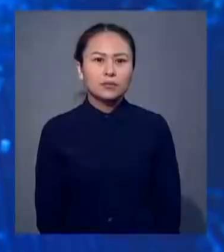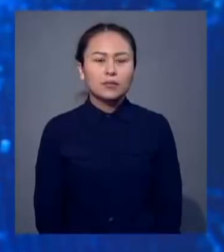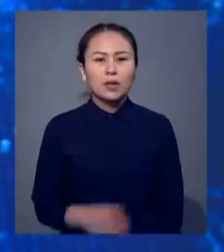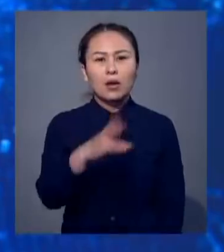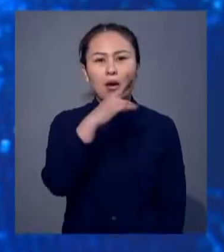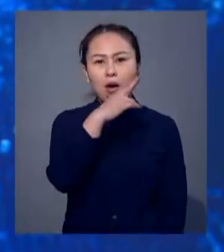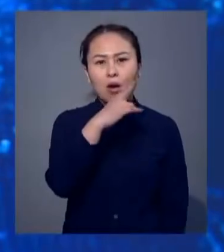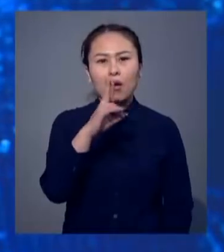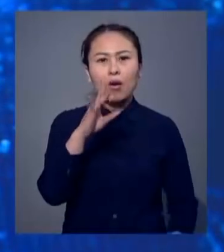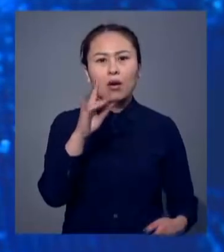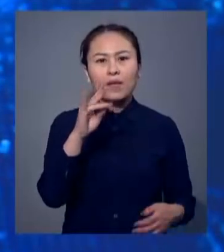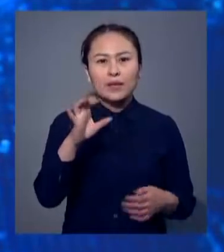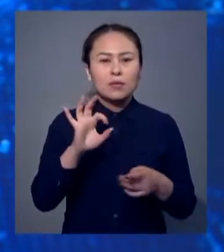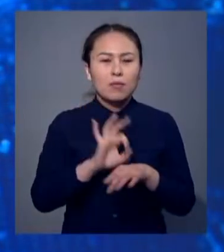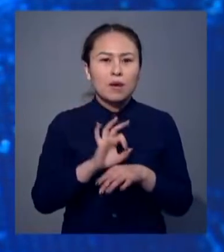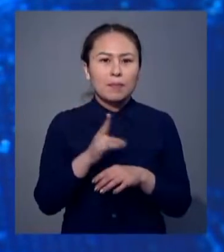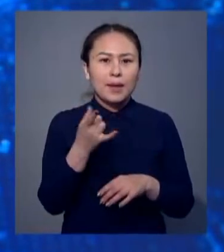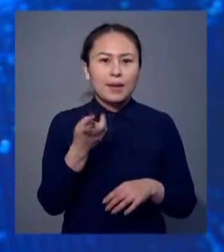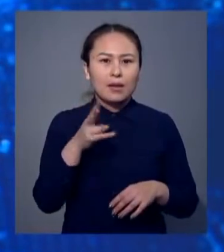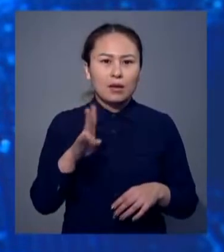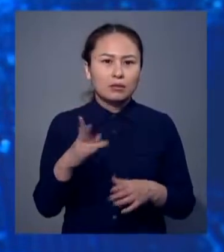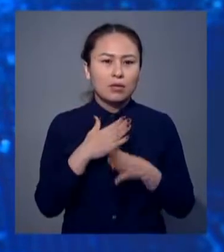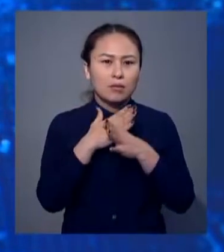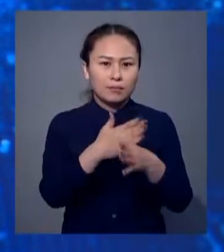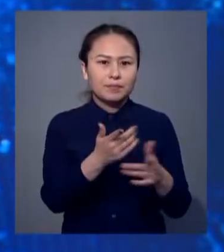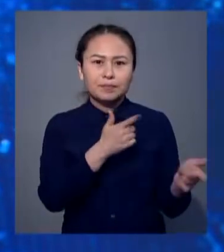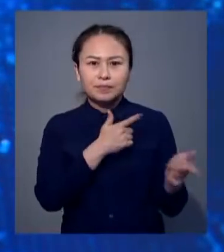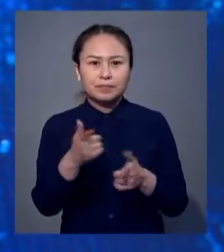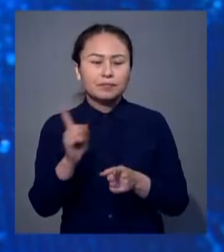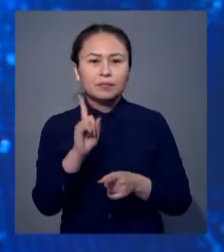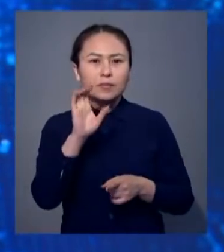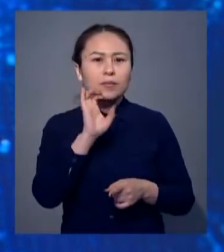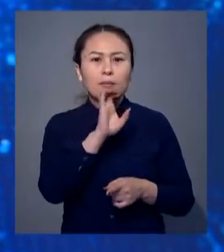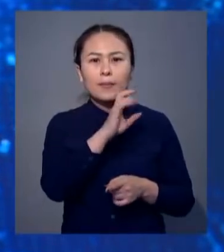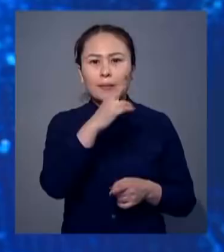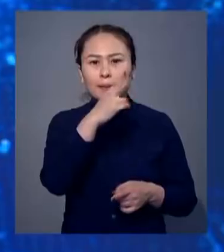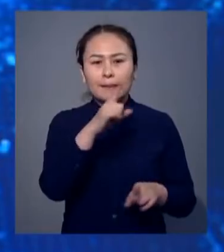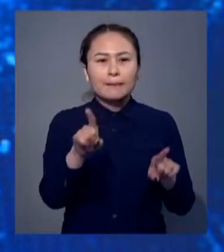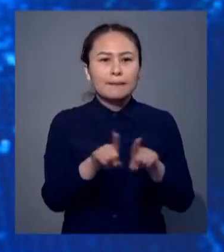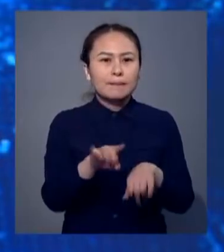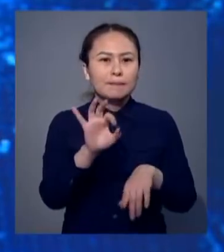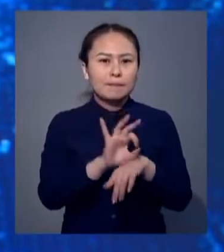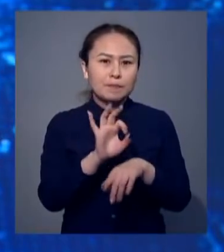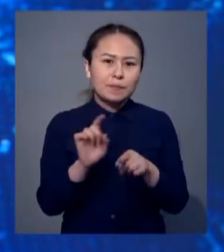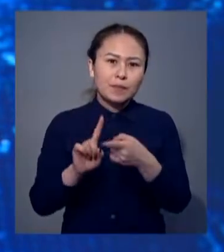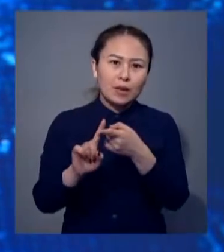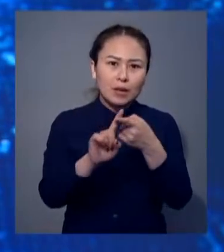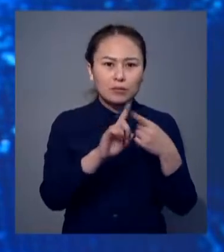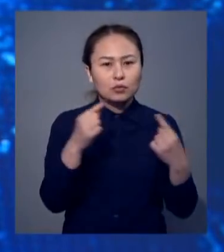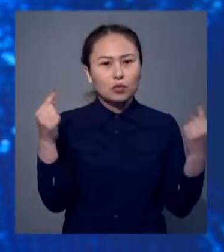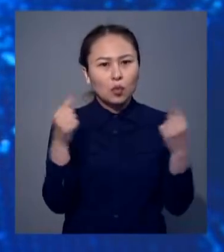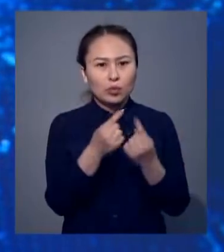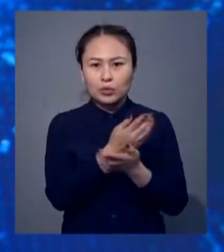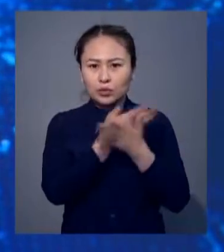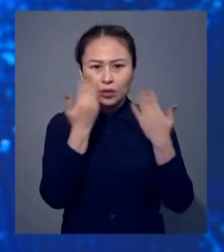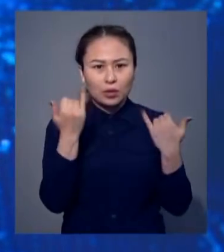Сеулы коронавируспен күресте піхін яңға көмек берге дайын. Алайда солсыз Кореяда бұл ауруды жұқтыру ұқиғасы әлі